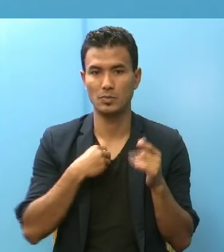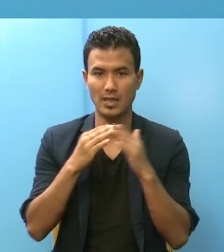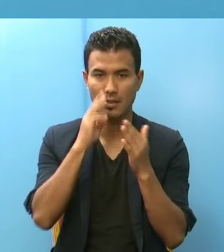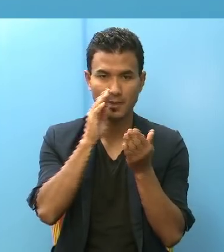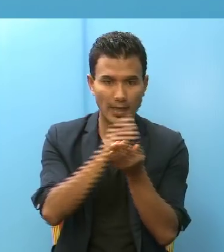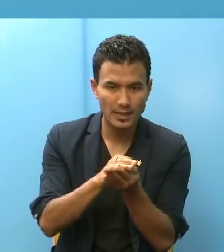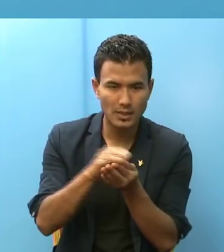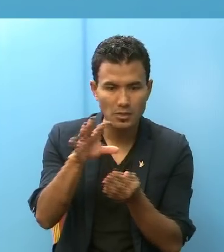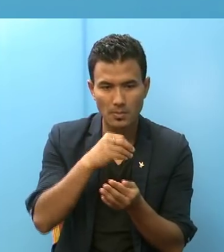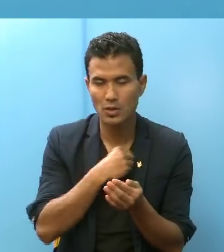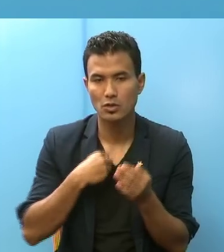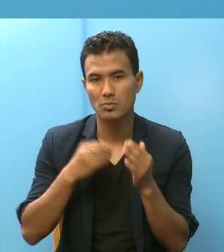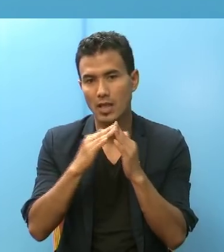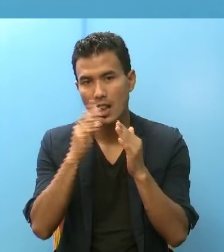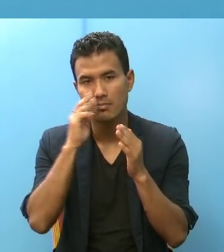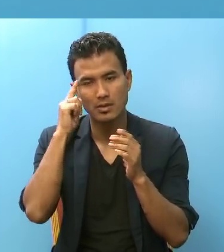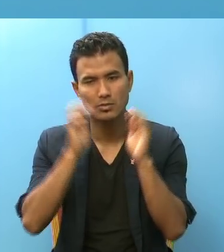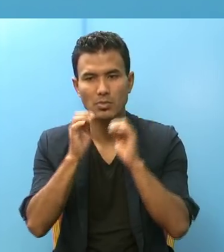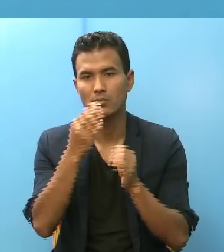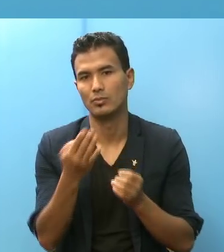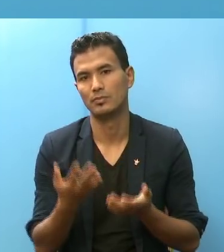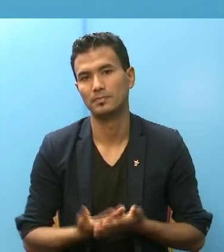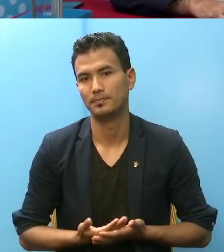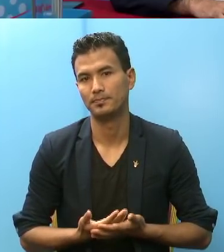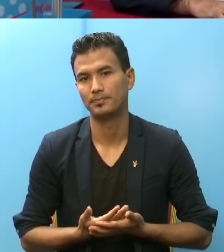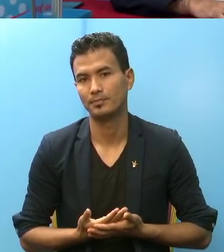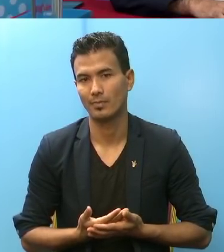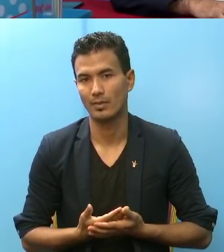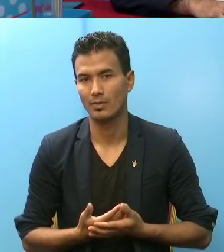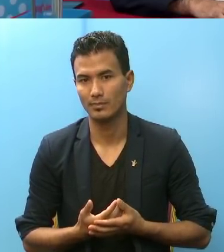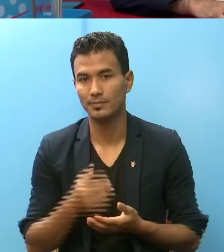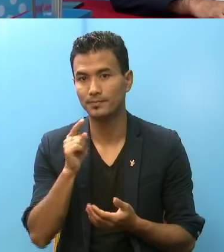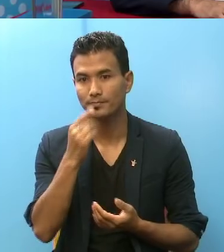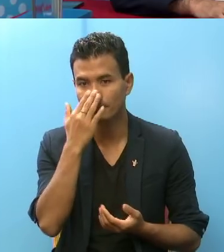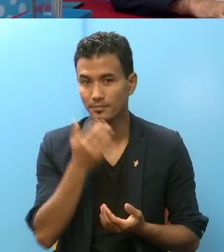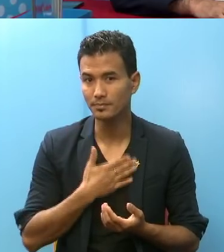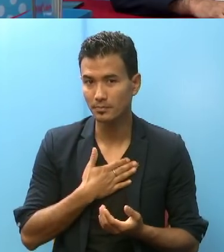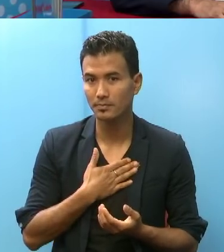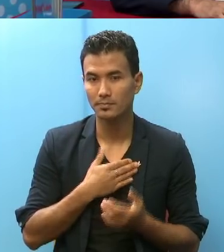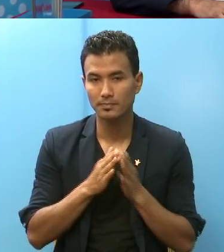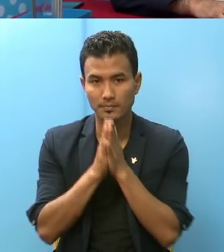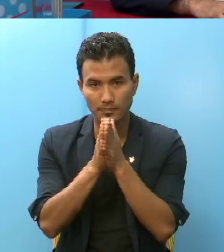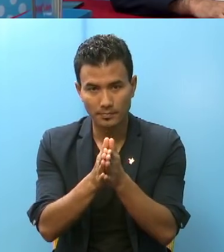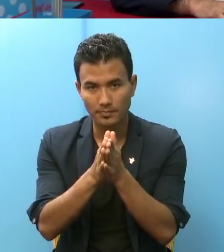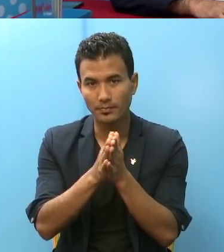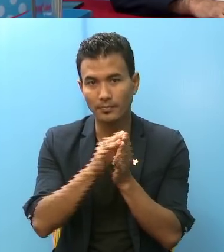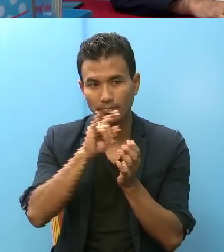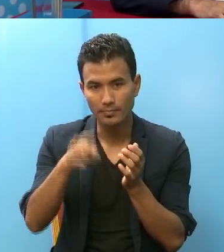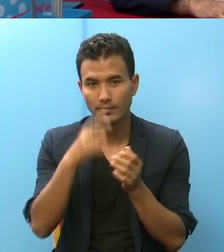तेस्था कुरा है रू सपपला में संभव नाओन सक्षा तेस्था कुरा है मेरो अनुरोध एक चोटी